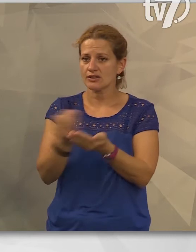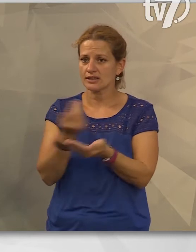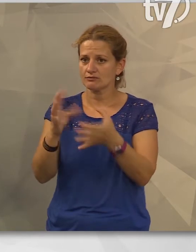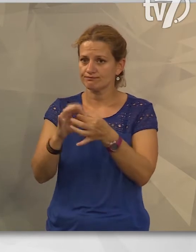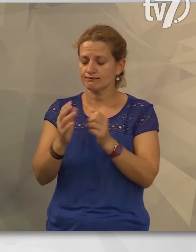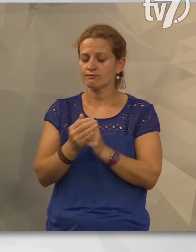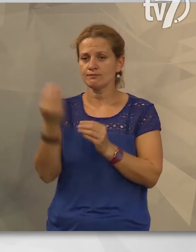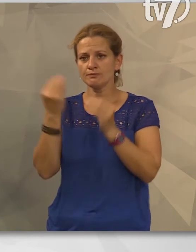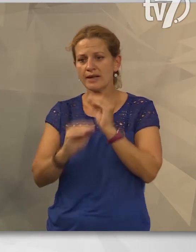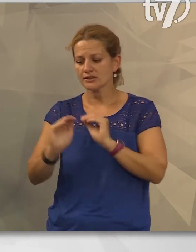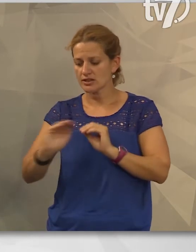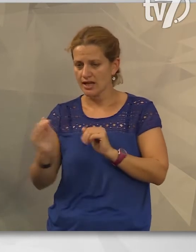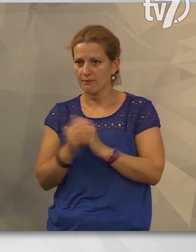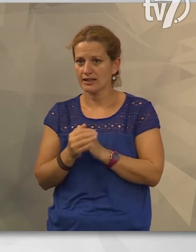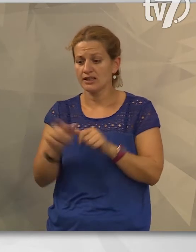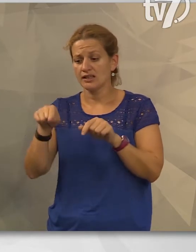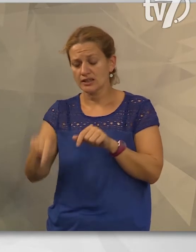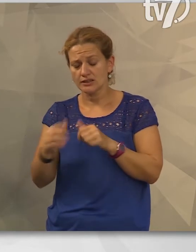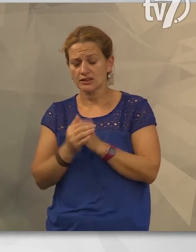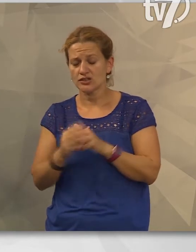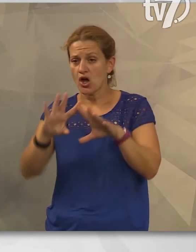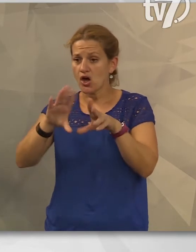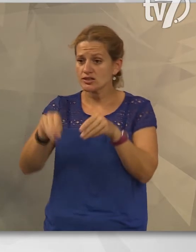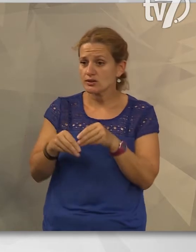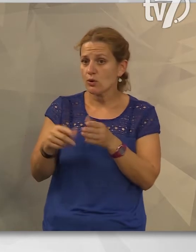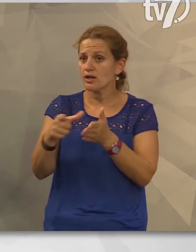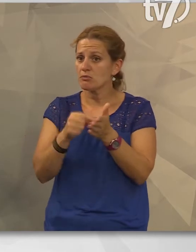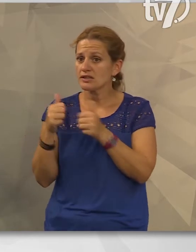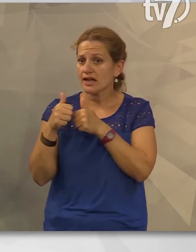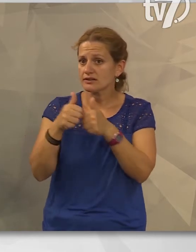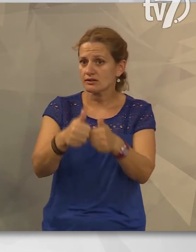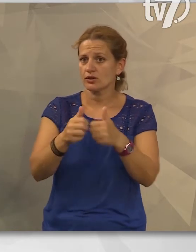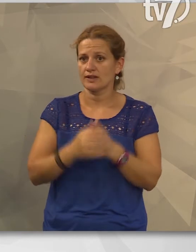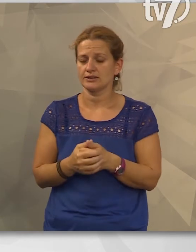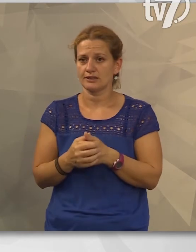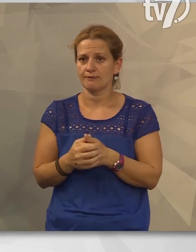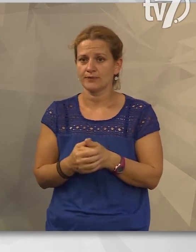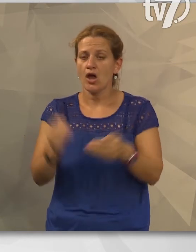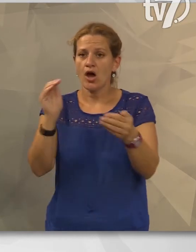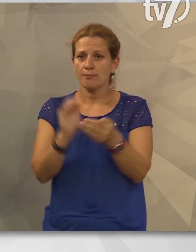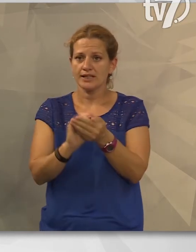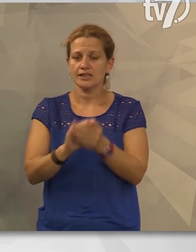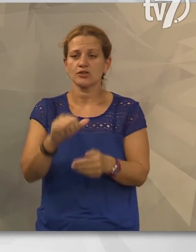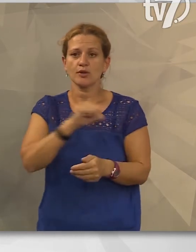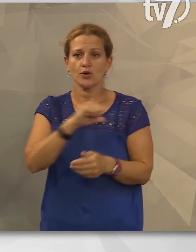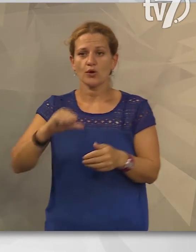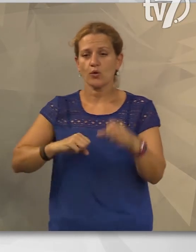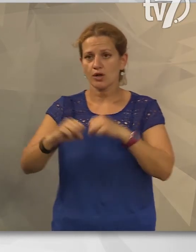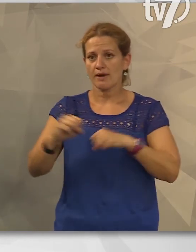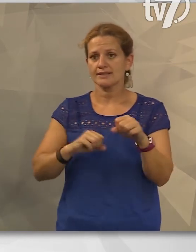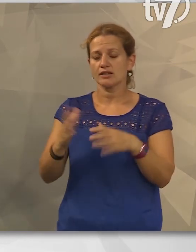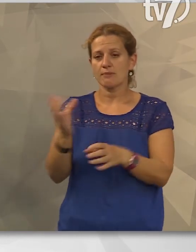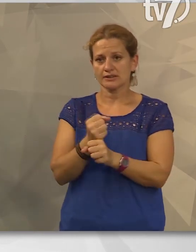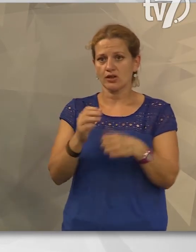hiszen a gyermek, mint oly sok másban, itt is nagy részt a szülői mintát követi. A Békés Csabai önkormányzat